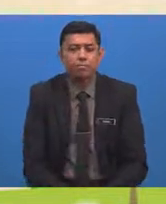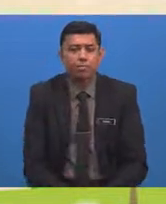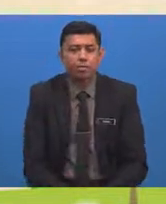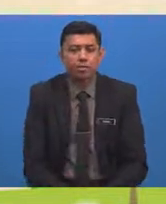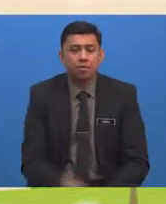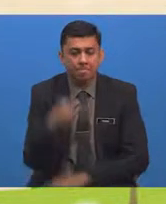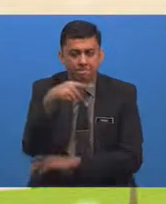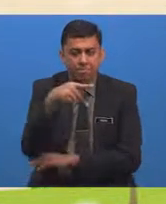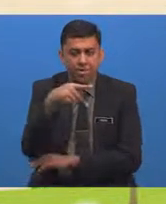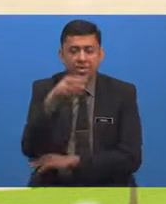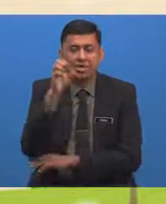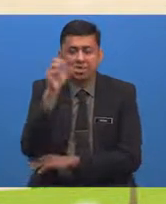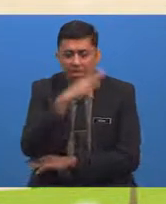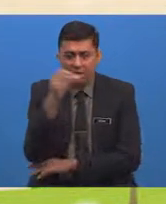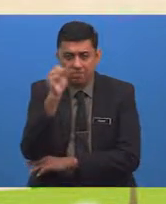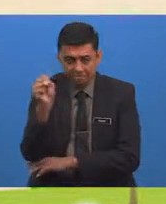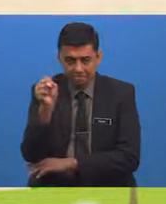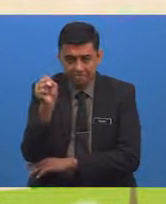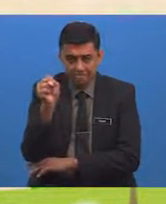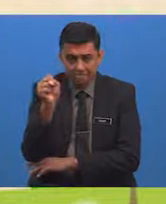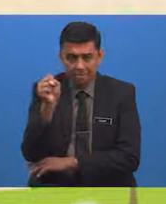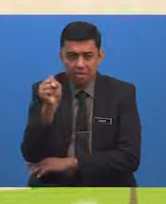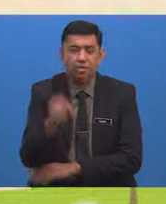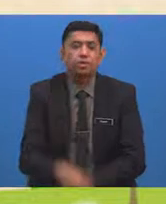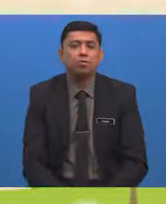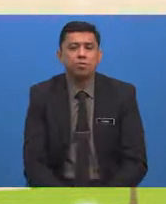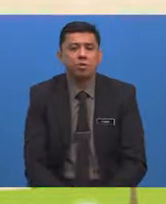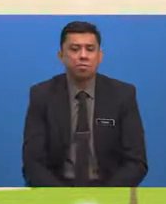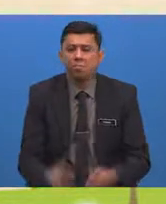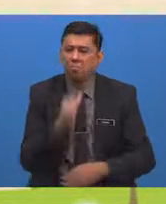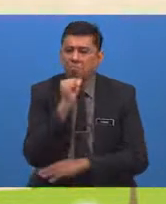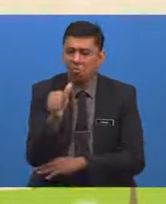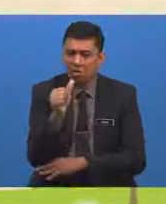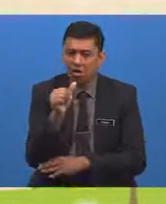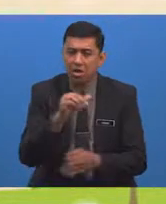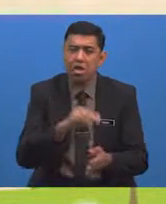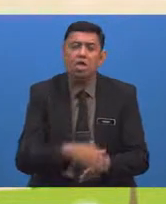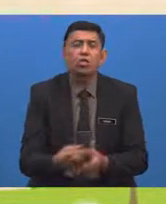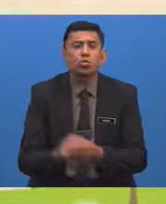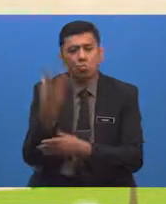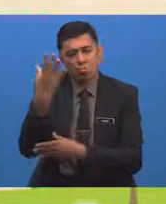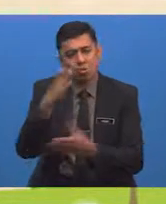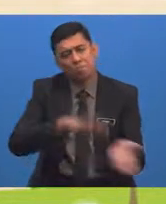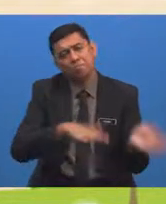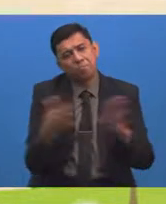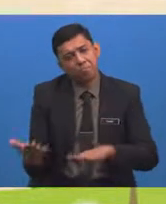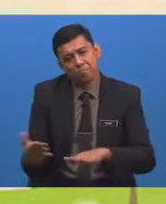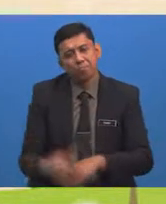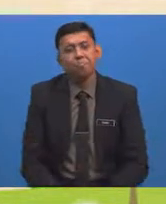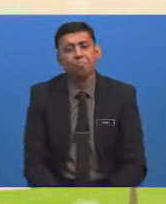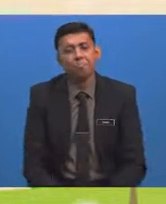Teratai Dan Tumbuhan S Iaitu Pokok Cili Bukan tumbuhan Yang Diancam Kepupusan